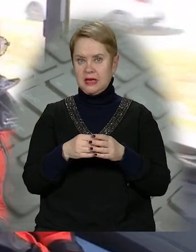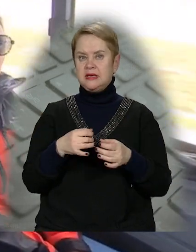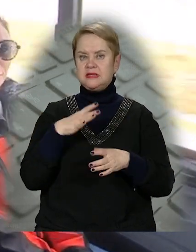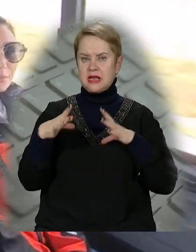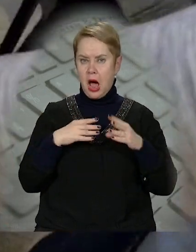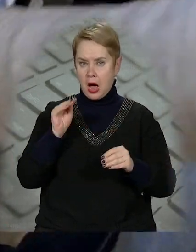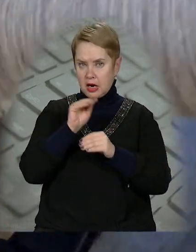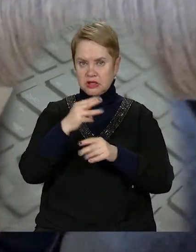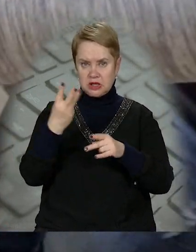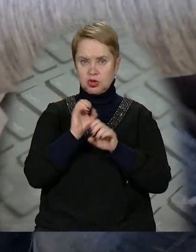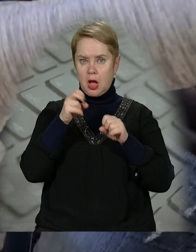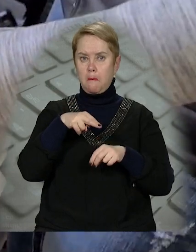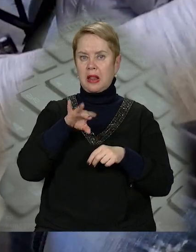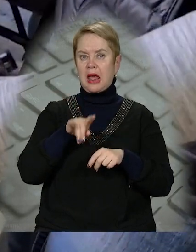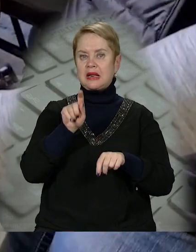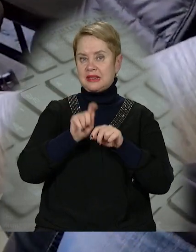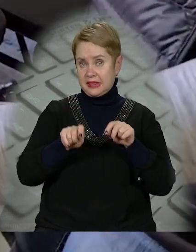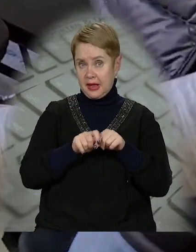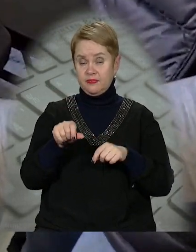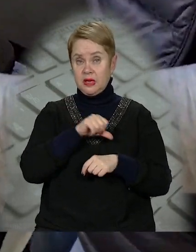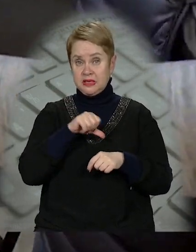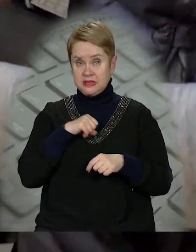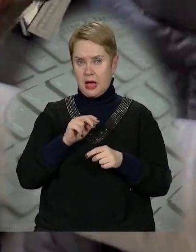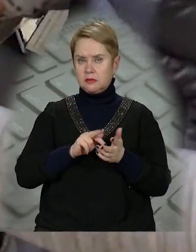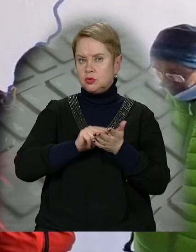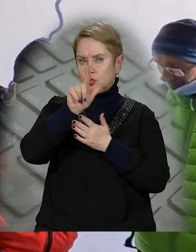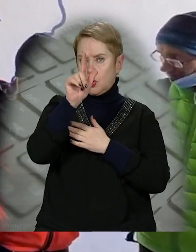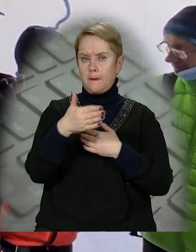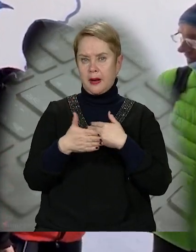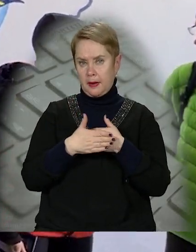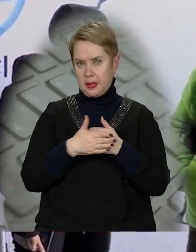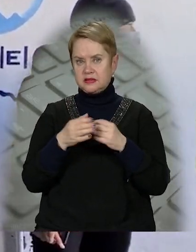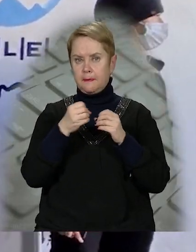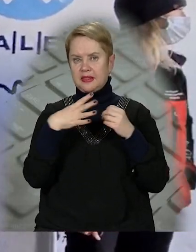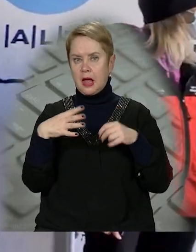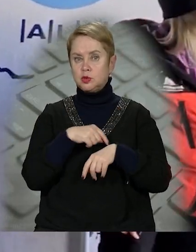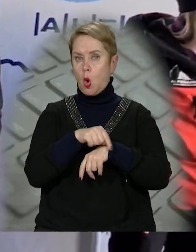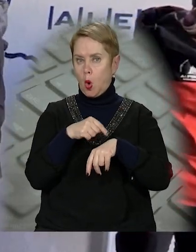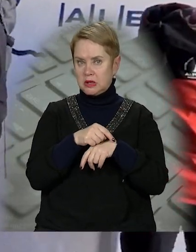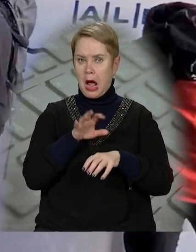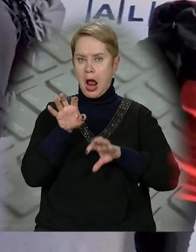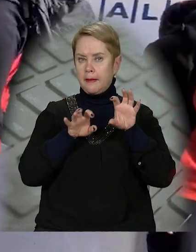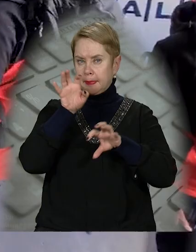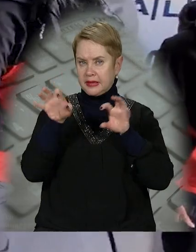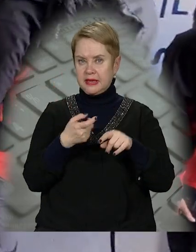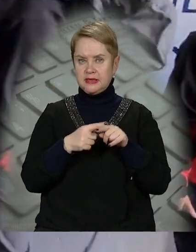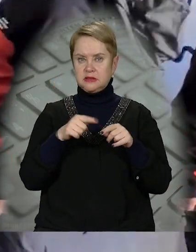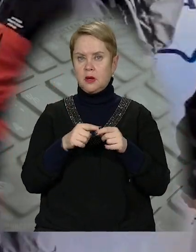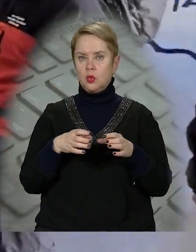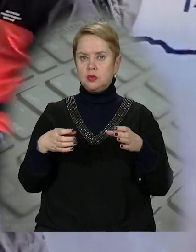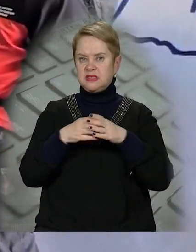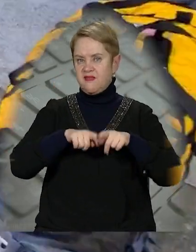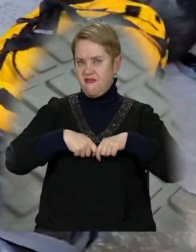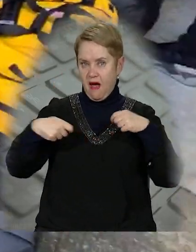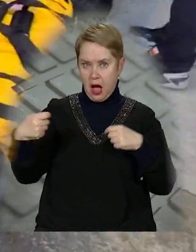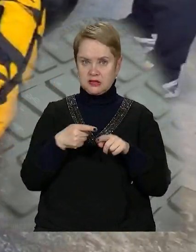снарядження і тричі здали ПЛР-тести. Сам штурм гори триватиме приблизно 15 годин. Альпіністи рухатимуться у